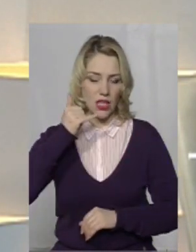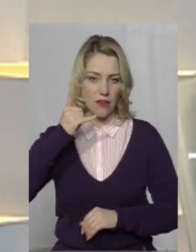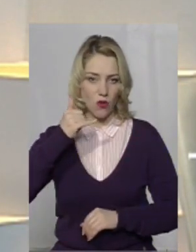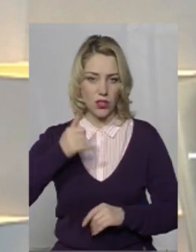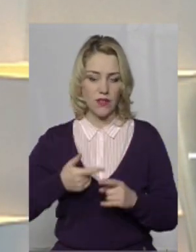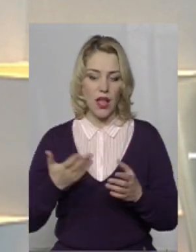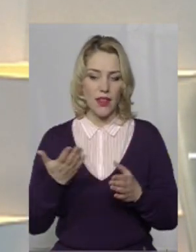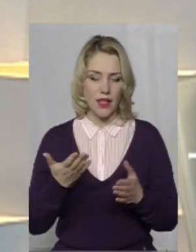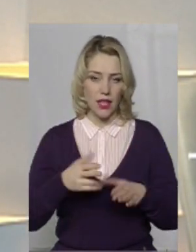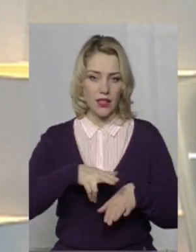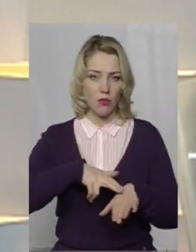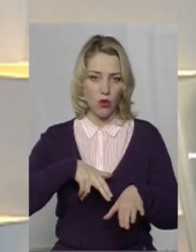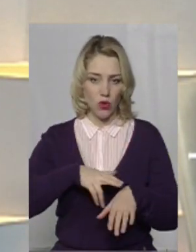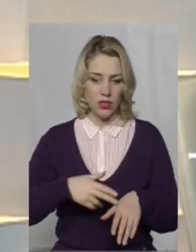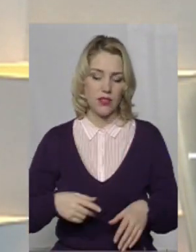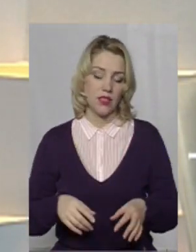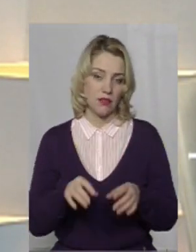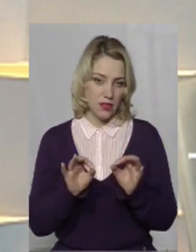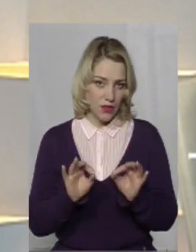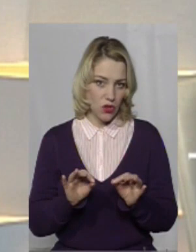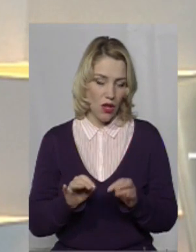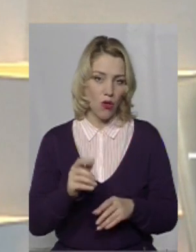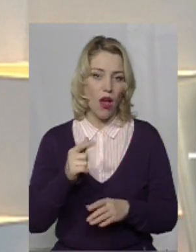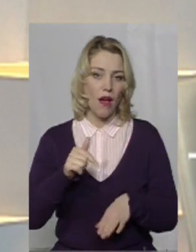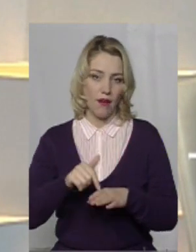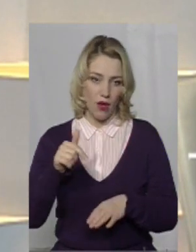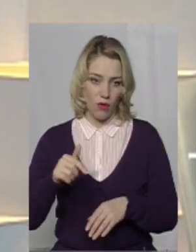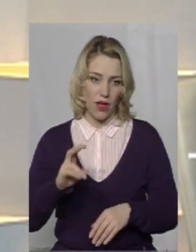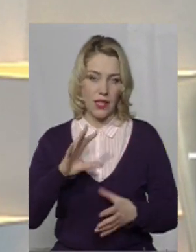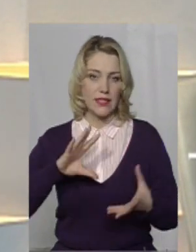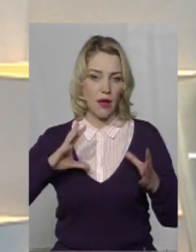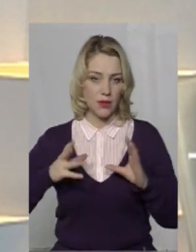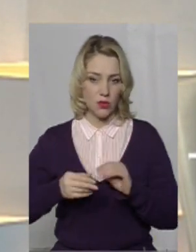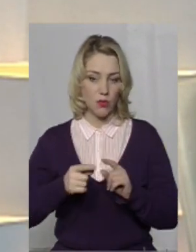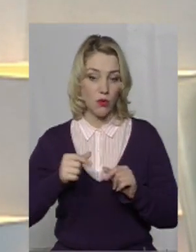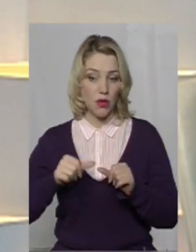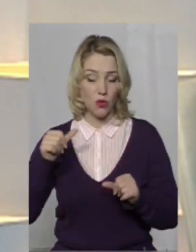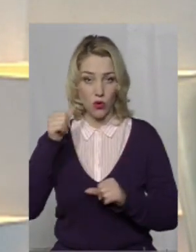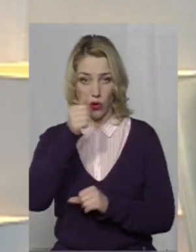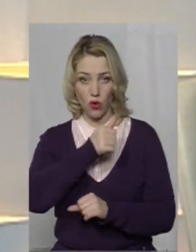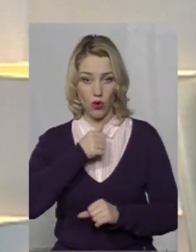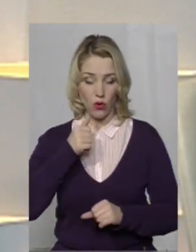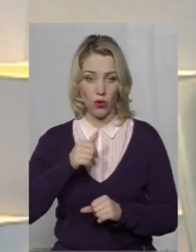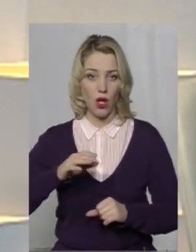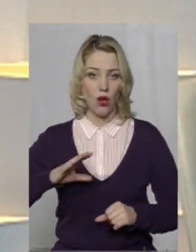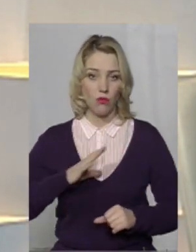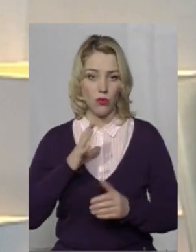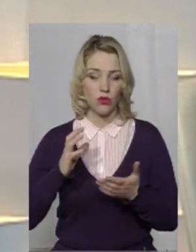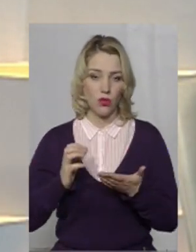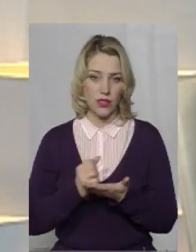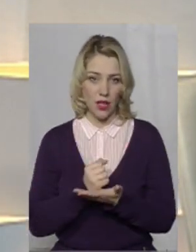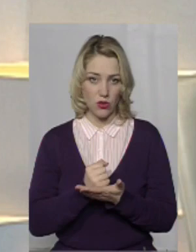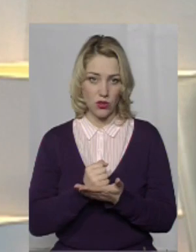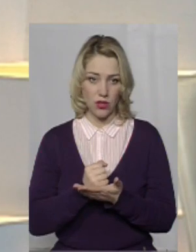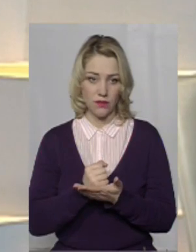дзвінків, на які поліція, звичайно, реагувала. За підсумками минулого року було досягнуто